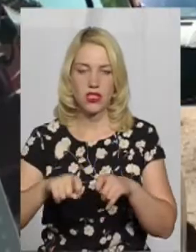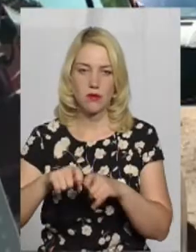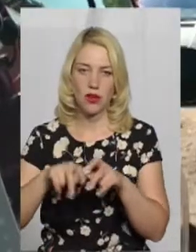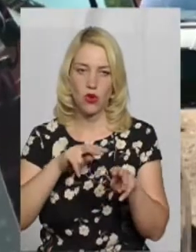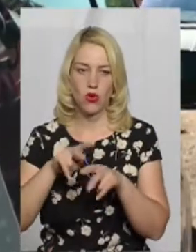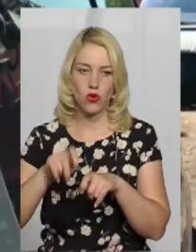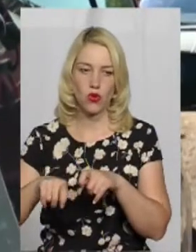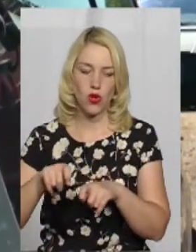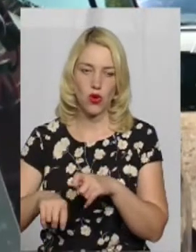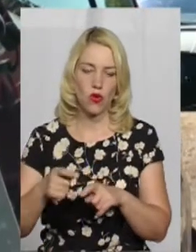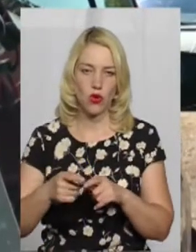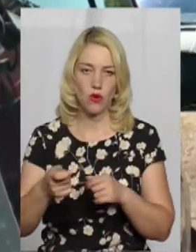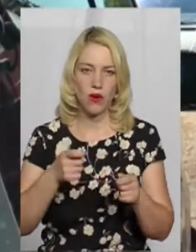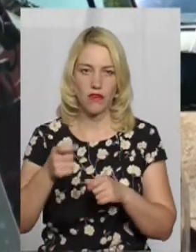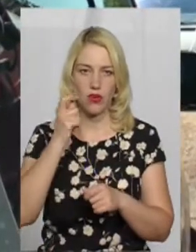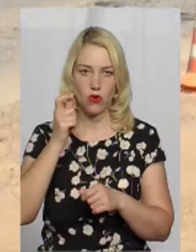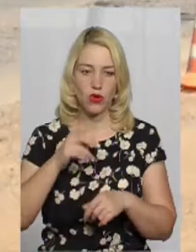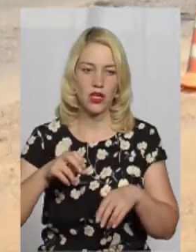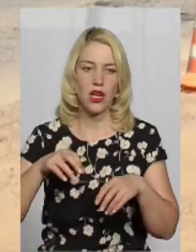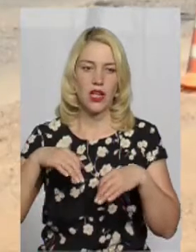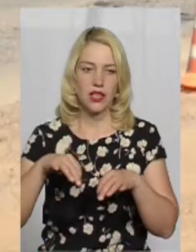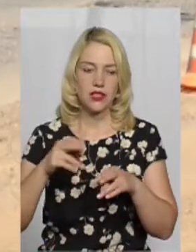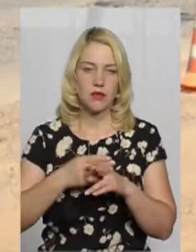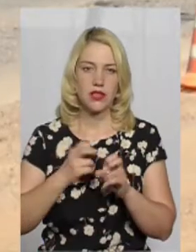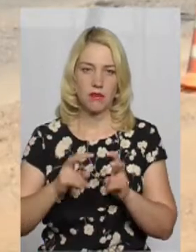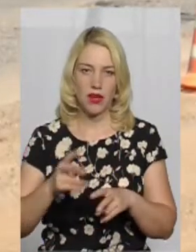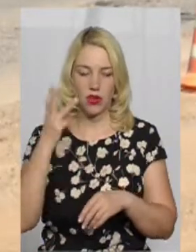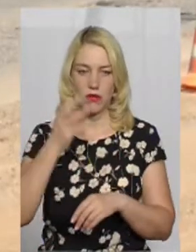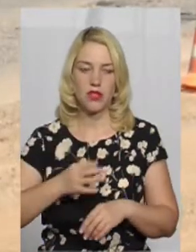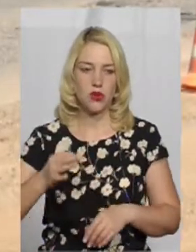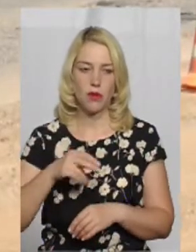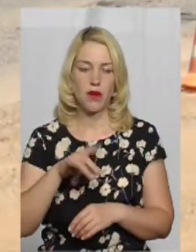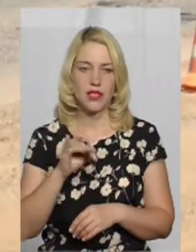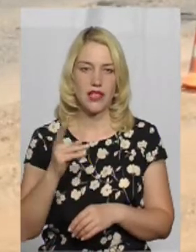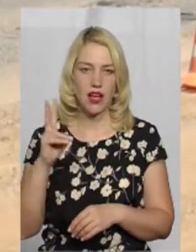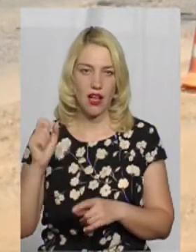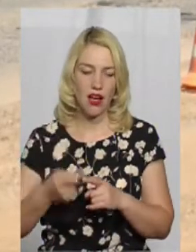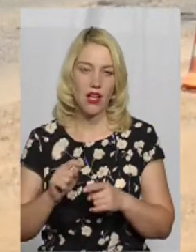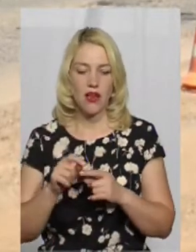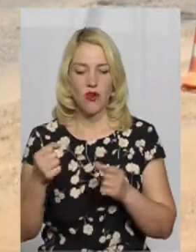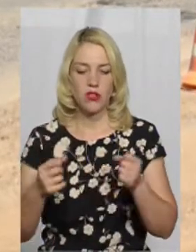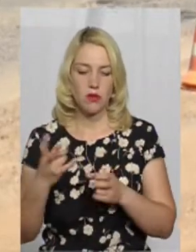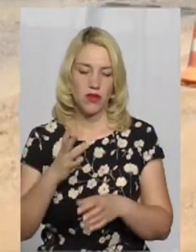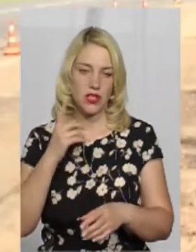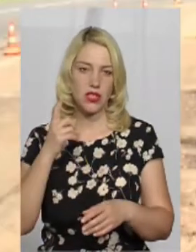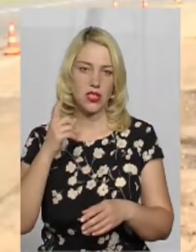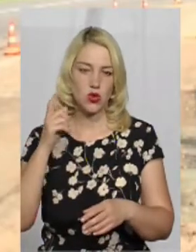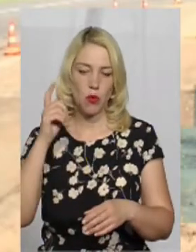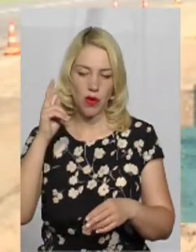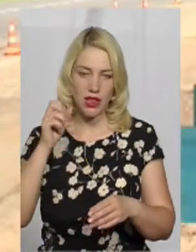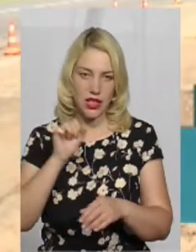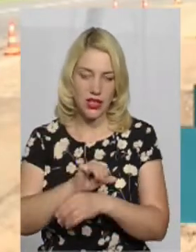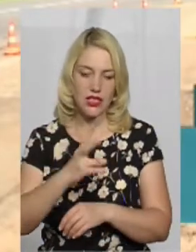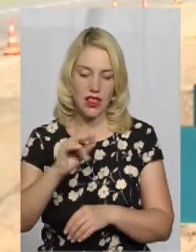безпекою на транспорті управління Окртрансбезпеки в Хмельницькій області Віктора Красняка, водій зобов'язаний зупинитися на вимогу інспектора. Ми